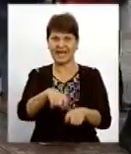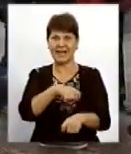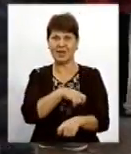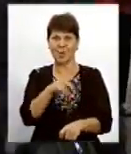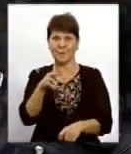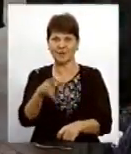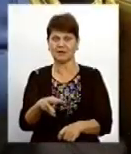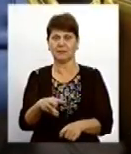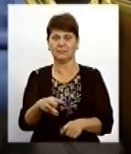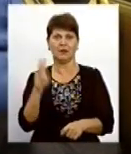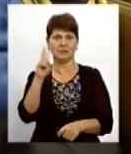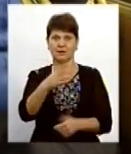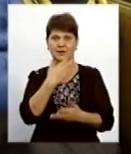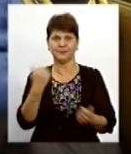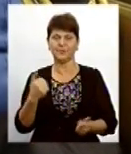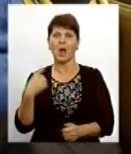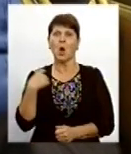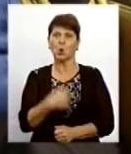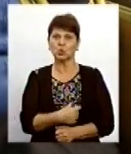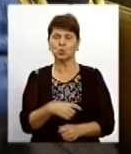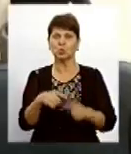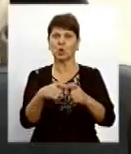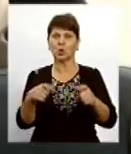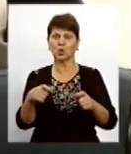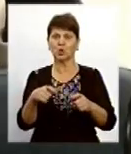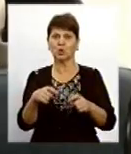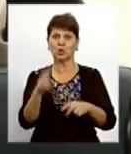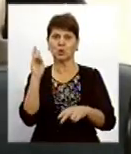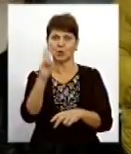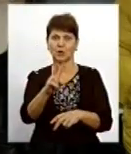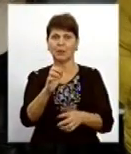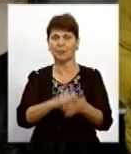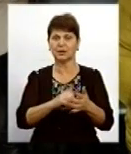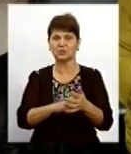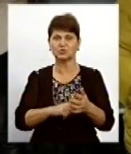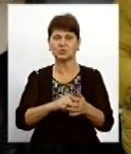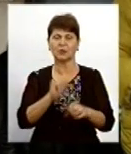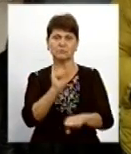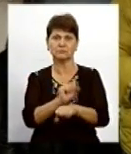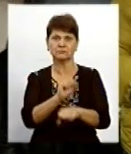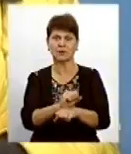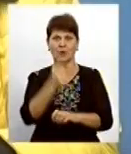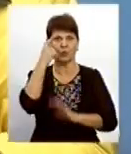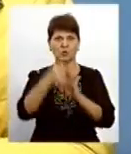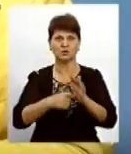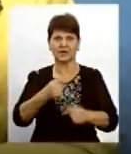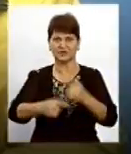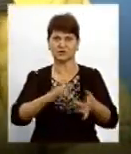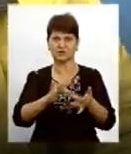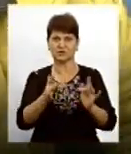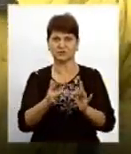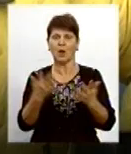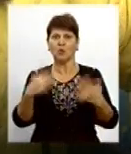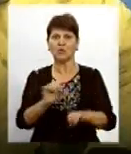транспорту просто немає. Кондуктор тролейбусу каже, про причини перекриття руху дізнавалися з інтернету. Стоїмо вже час